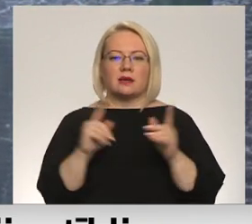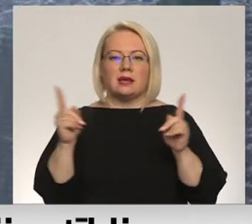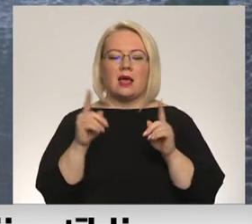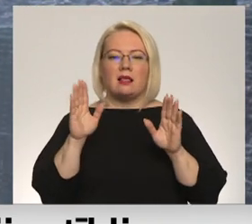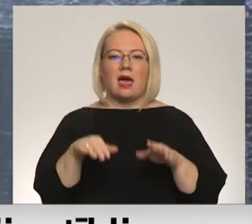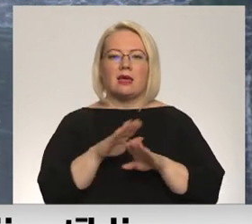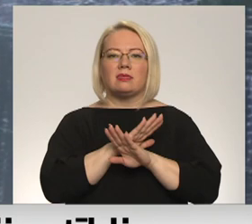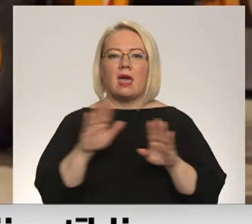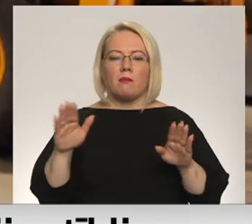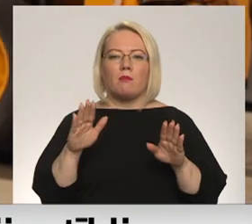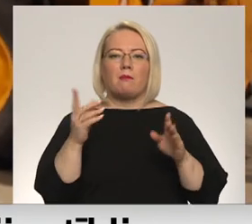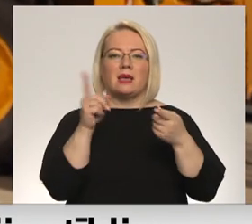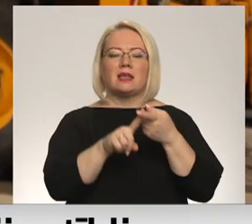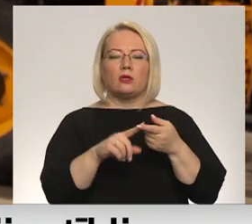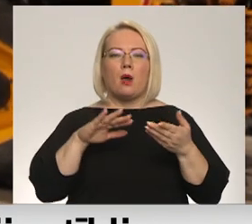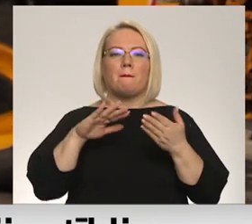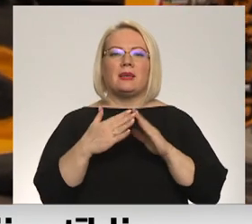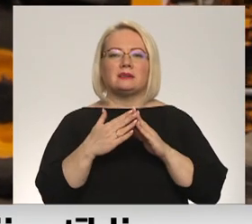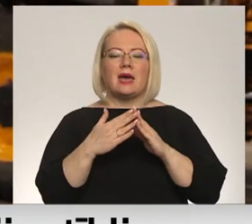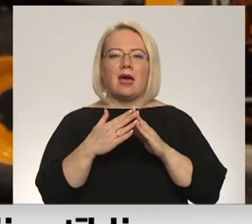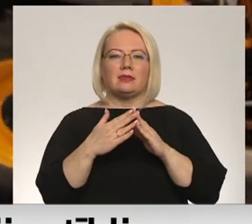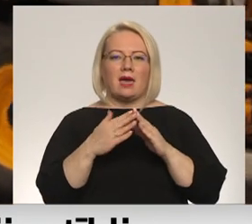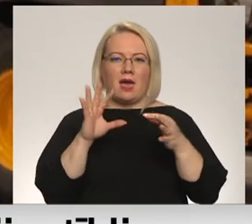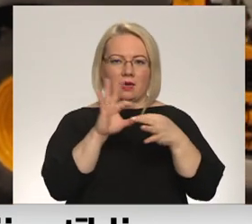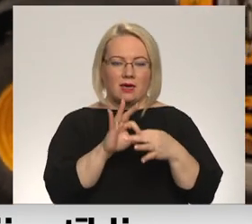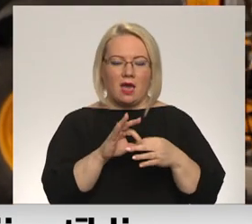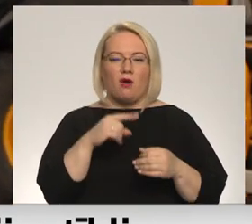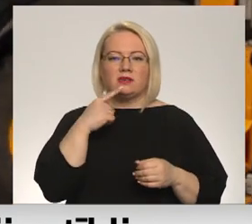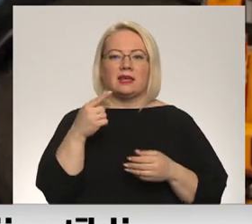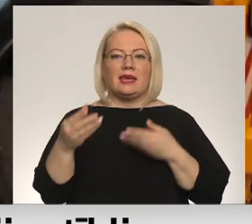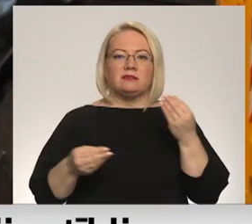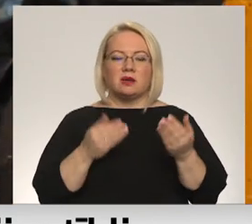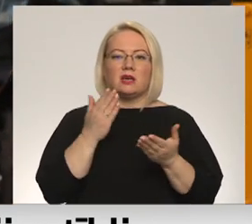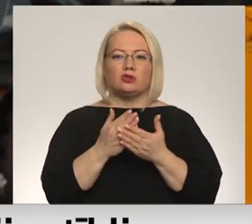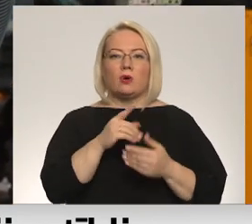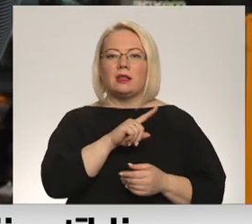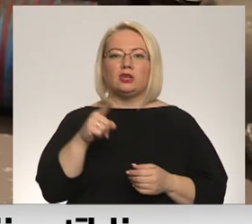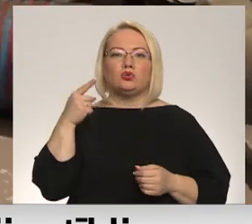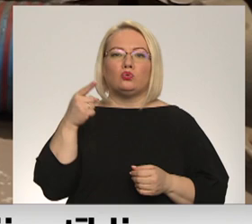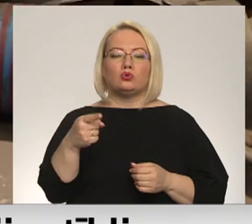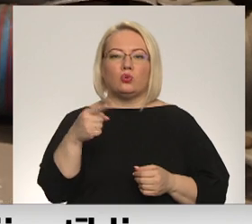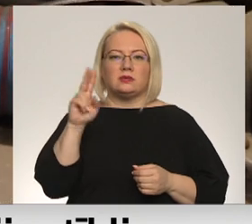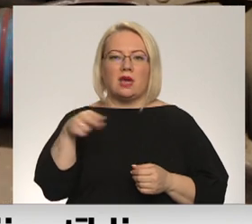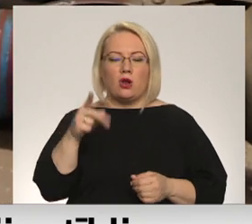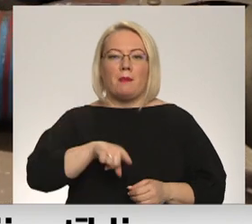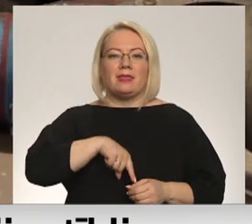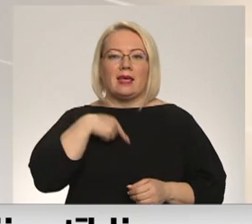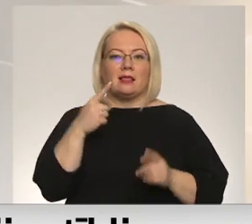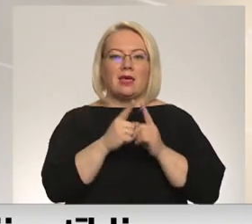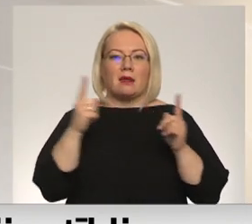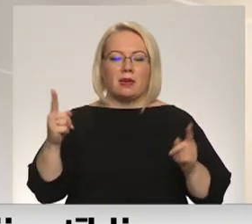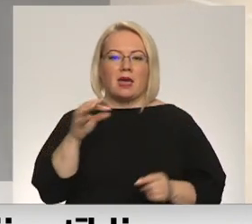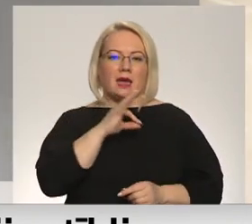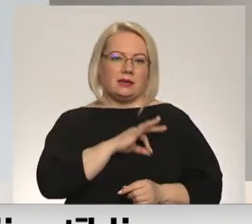nepieslēgdos pilsētas tīkliem. Ogrēnētēji ilzē pieslēguma izmaksas sasniegt līdz pa 1000 eiro, bet ilgterviņā tas esot tomēr izdevīgāk.